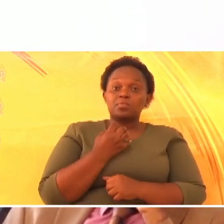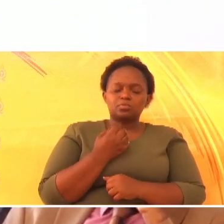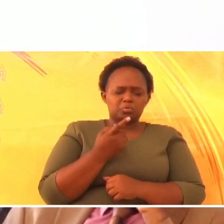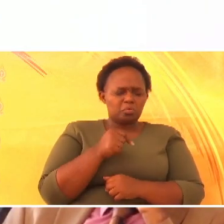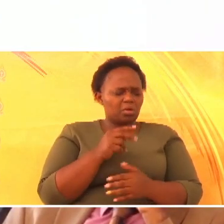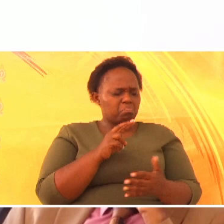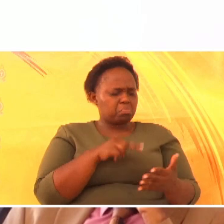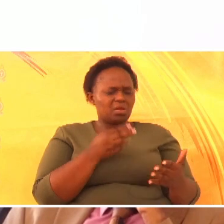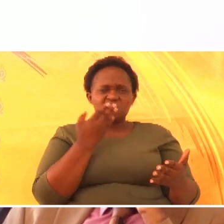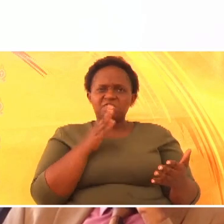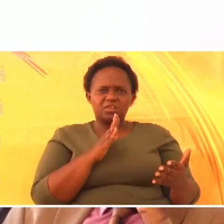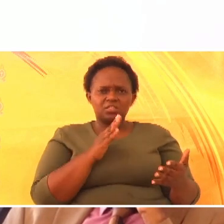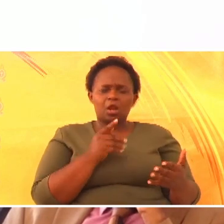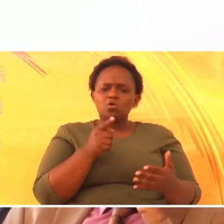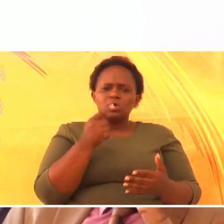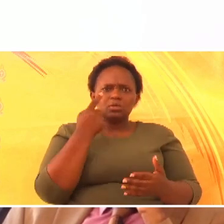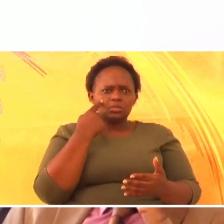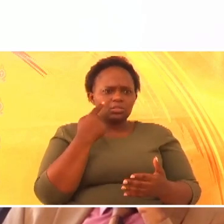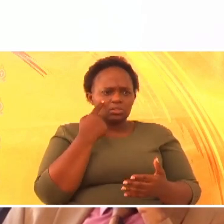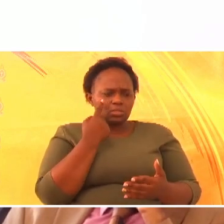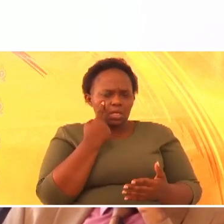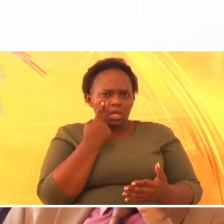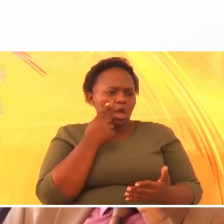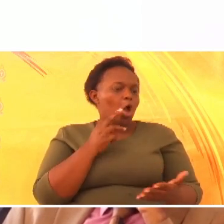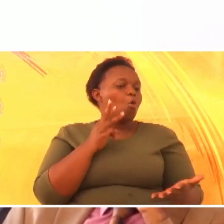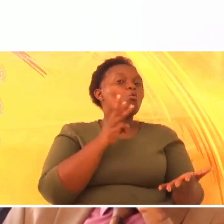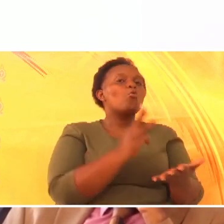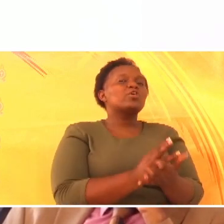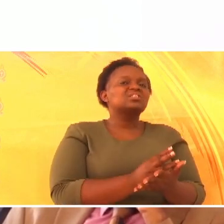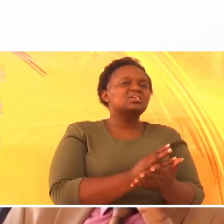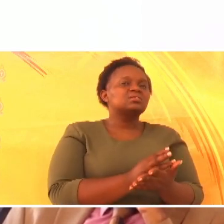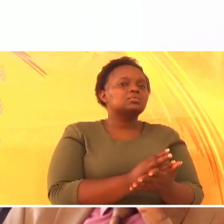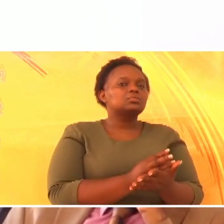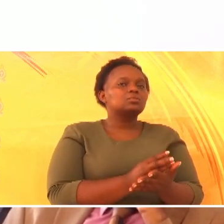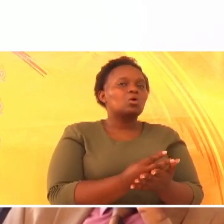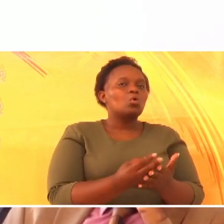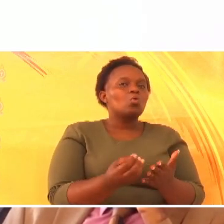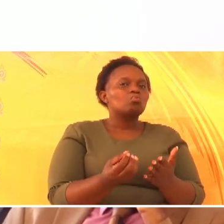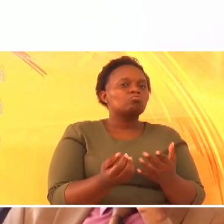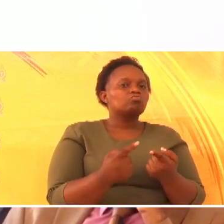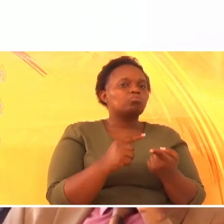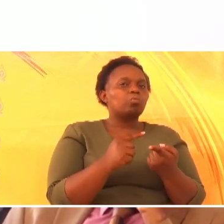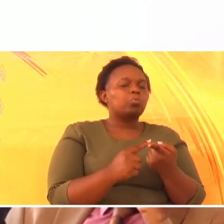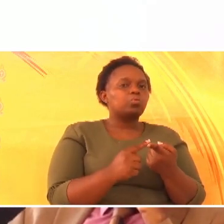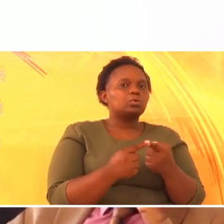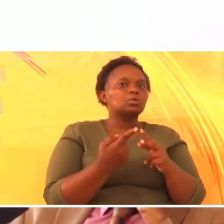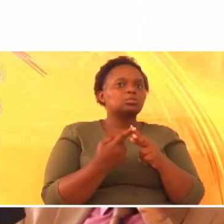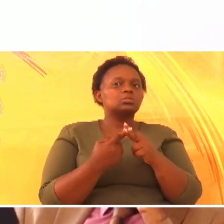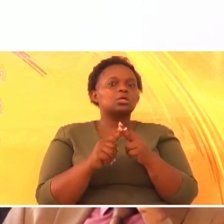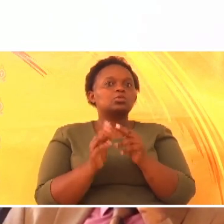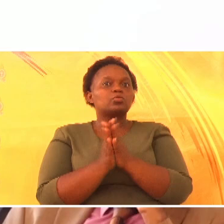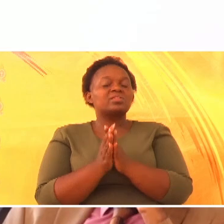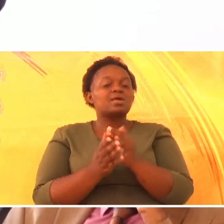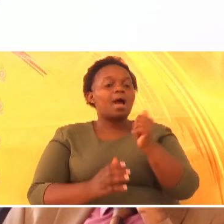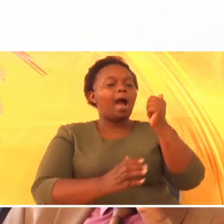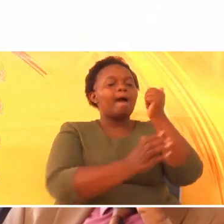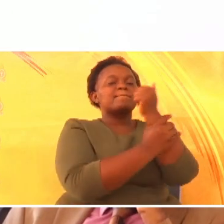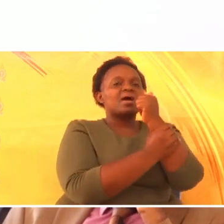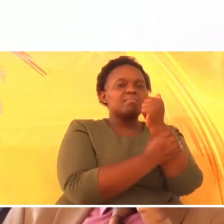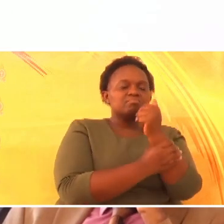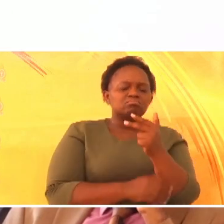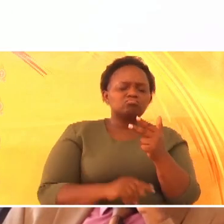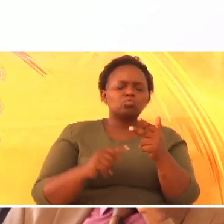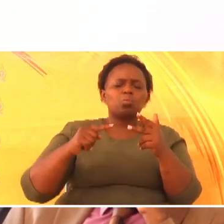tumesoma. Utaona mashahidi wamewe kwa kule, wakianzia huko kina Ibrahimu na wengine,